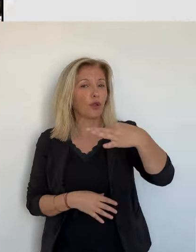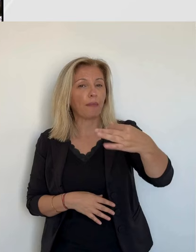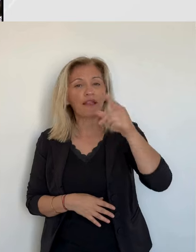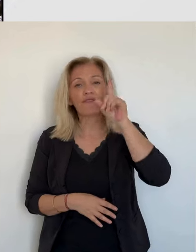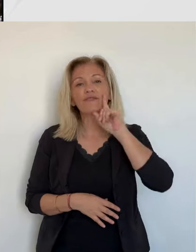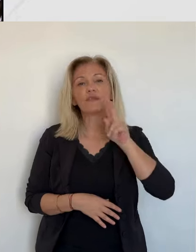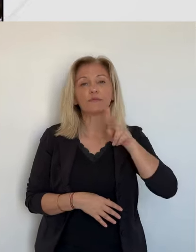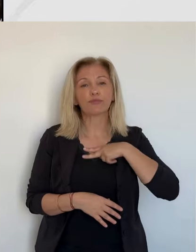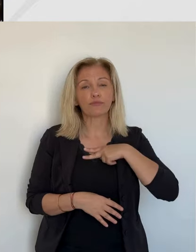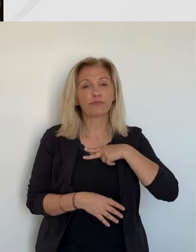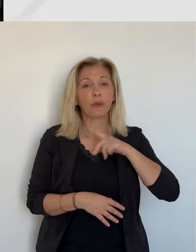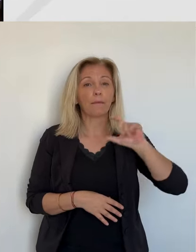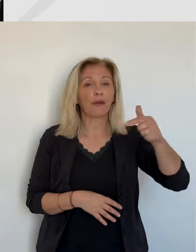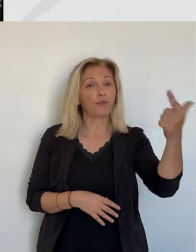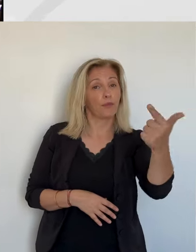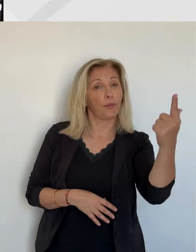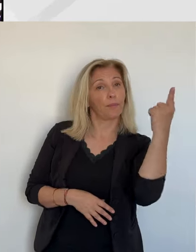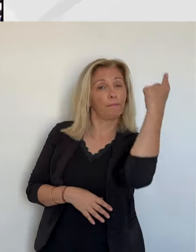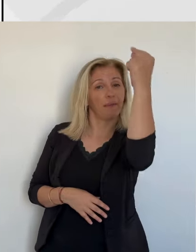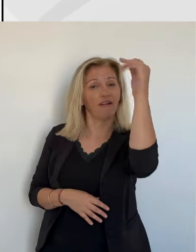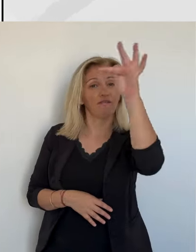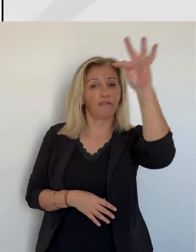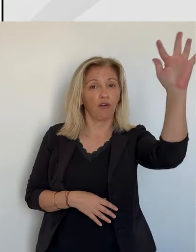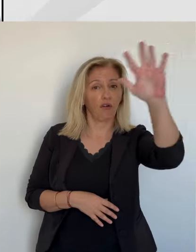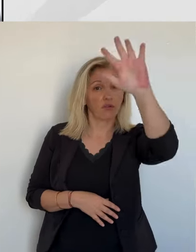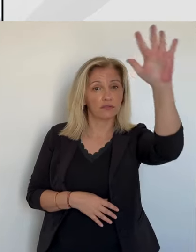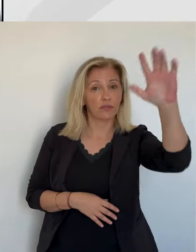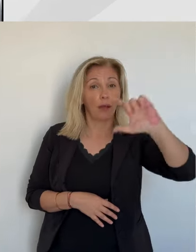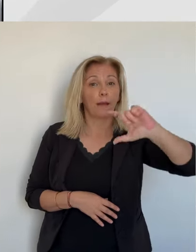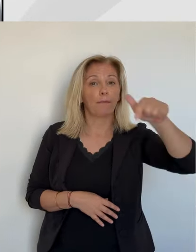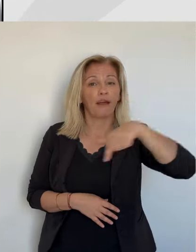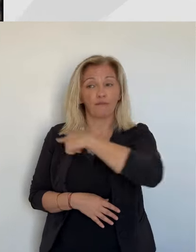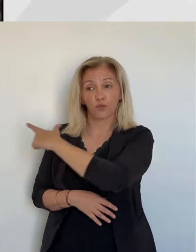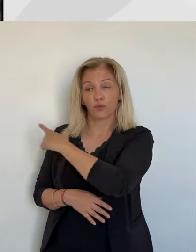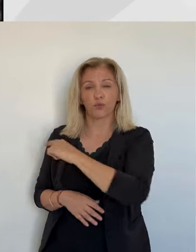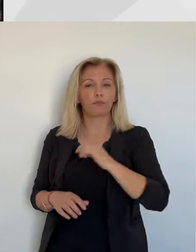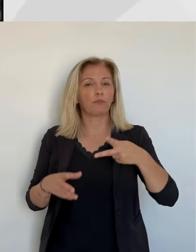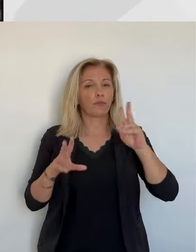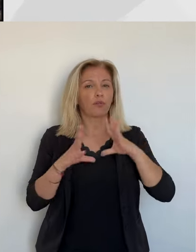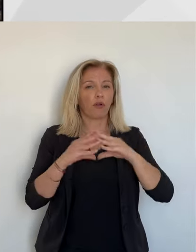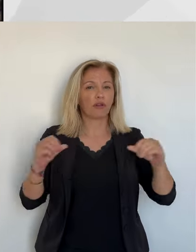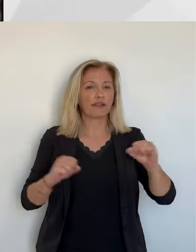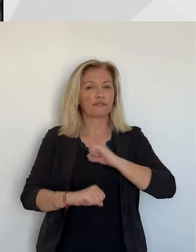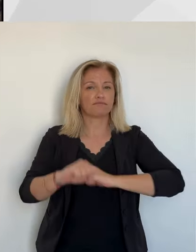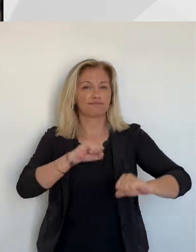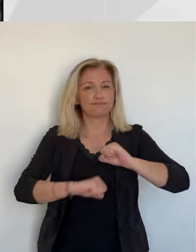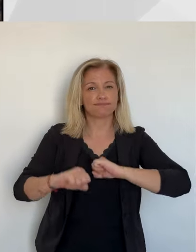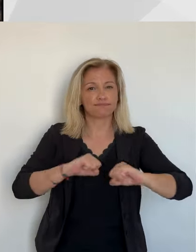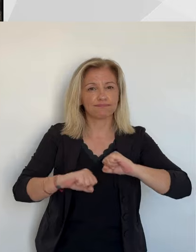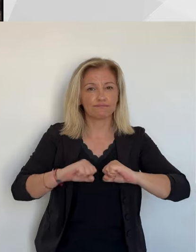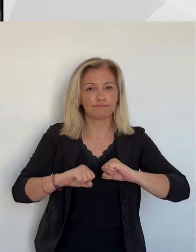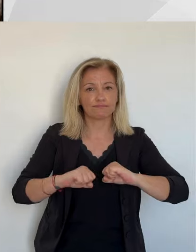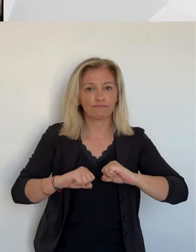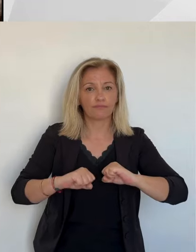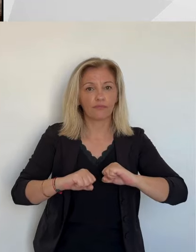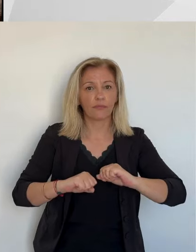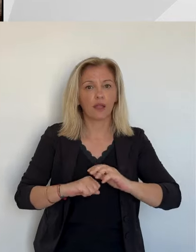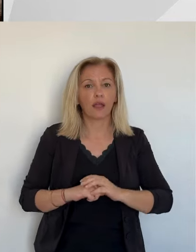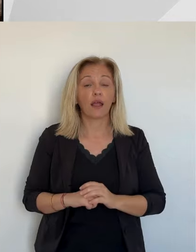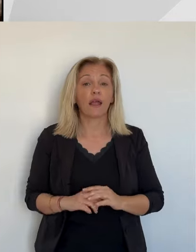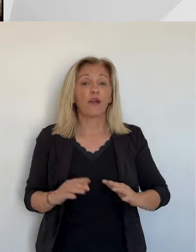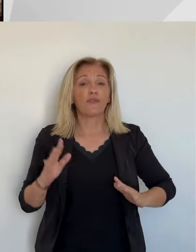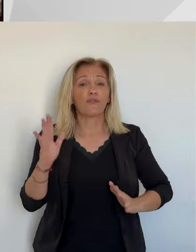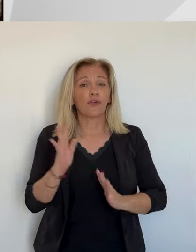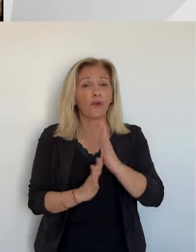place. Donc les filles, elles sont là encore une semaine. Et après, je les envoie chez les beaux-parents sur le continent. Comme ça, on est sans enfants pour